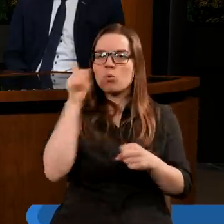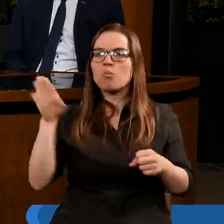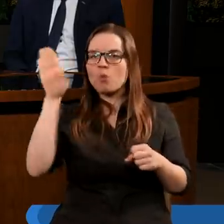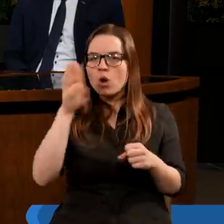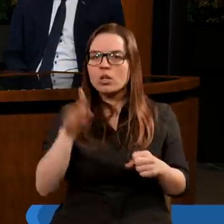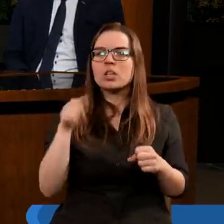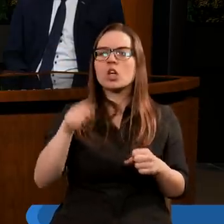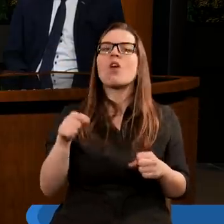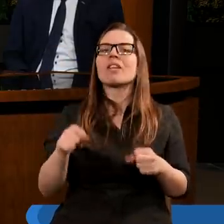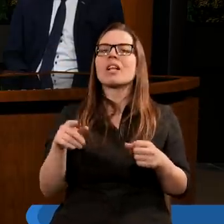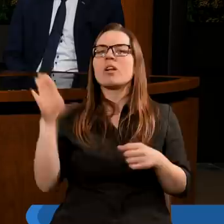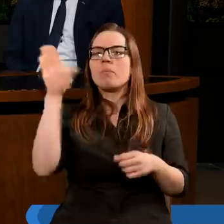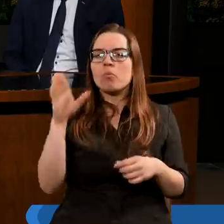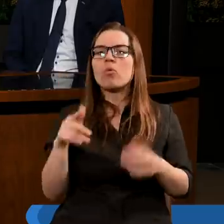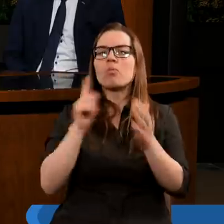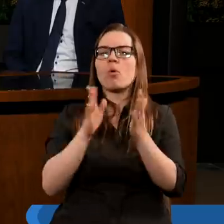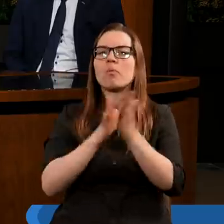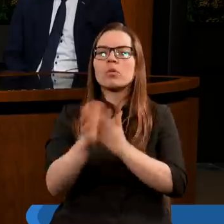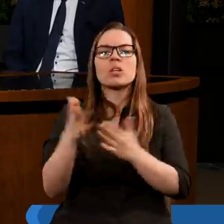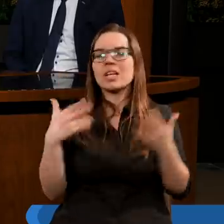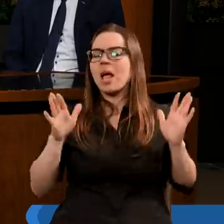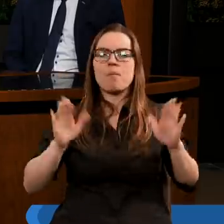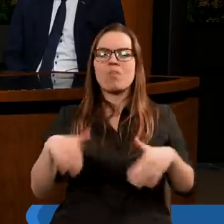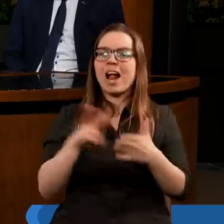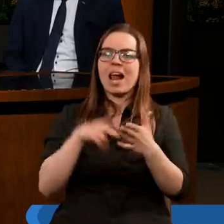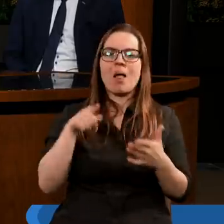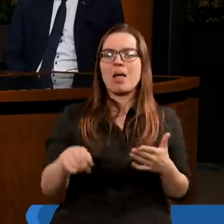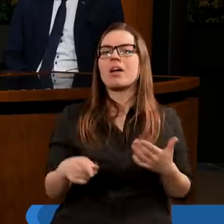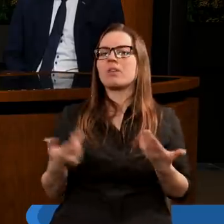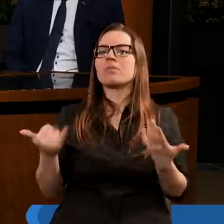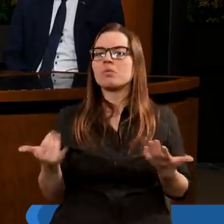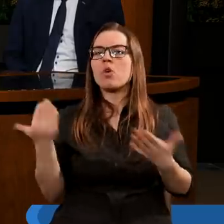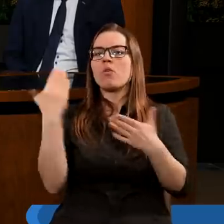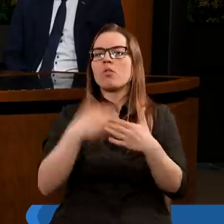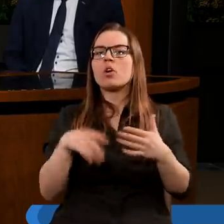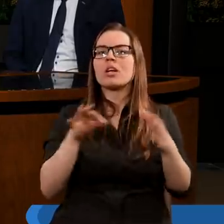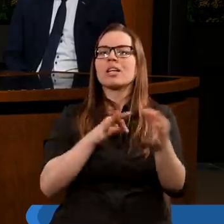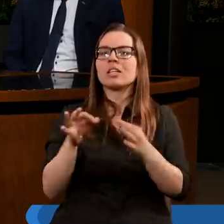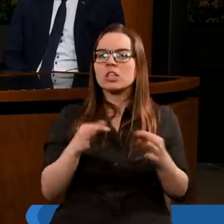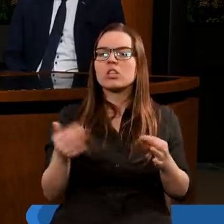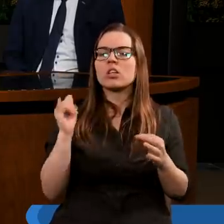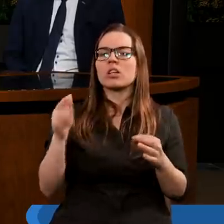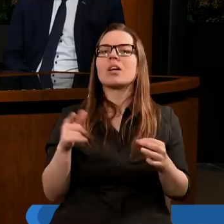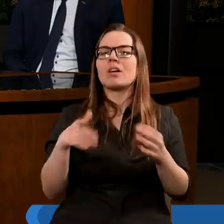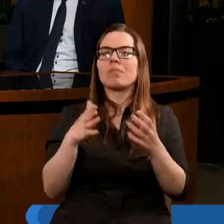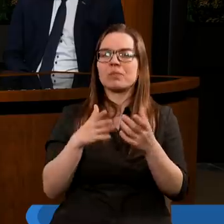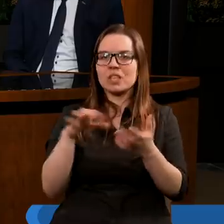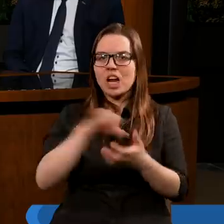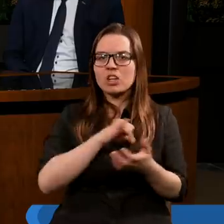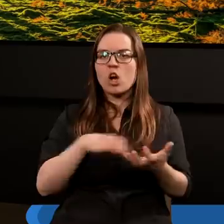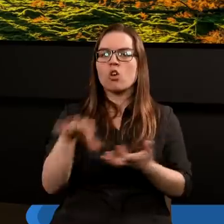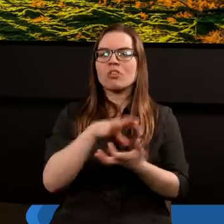Bożemu, to wtedy Pan Bóg po prostu nie pozwala na to. I kończy historię grzesznego świata.